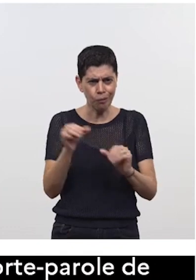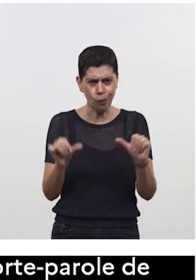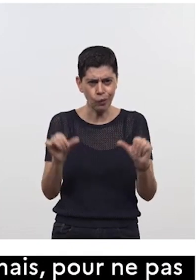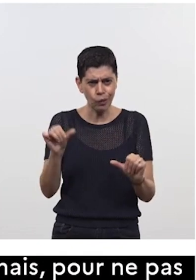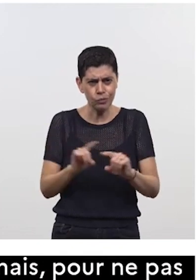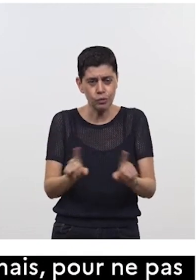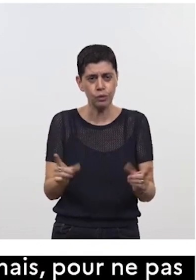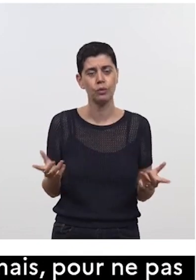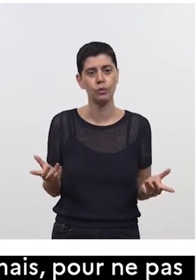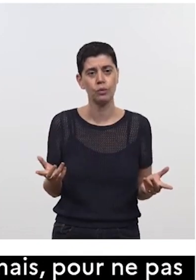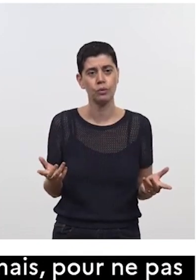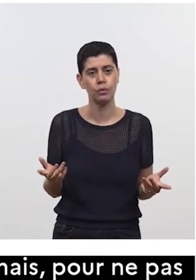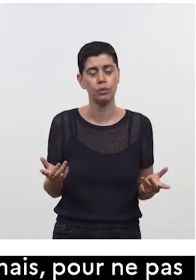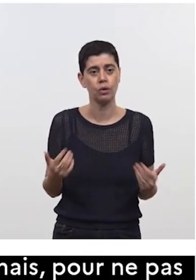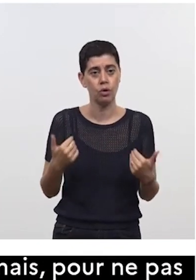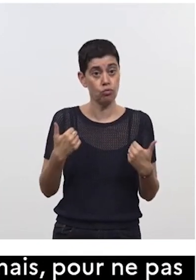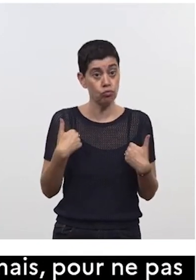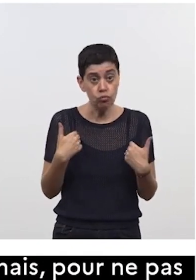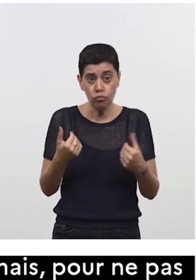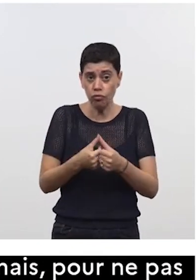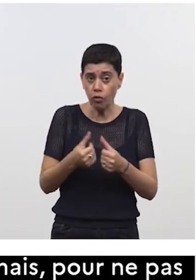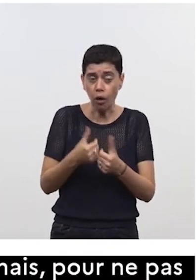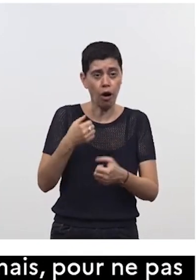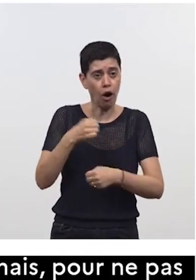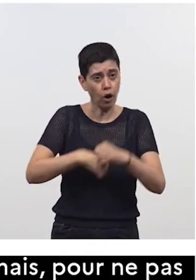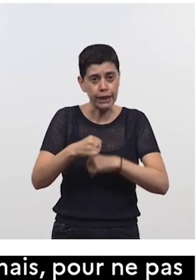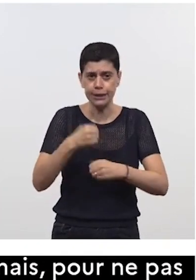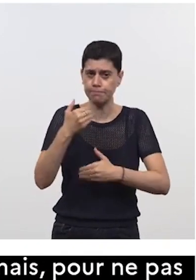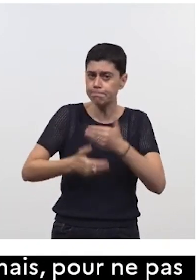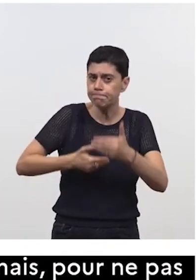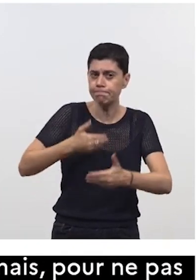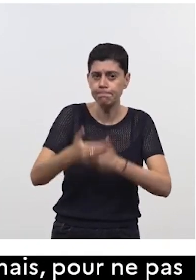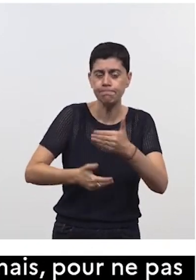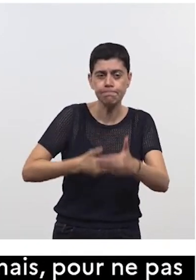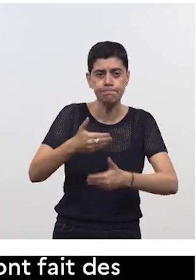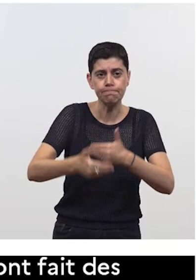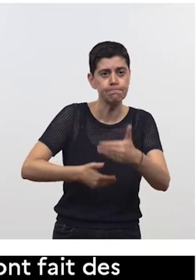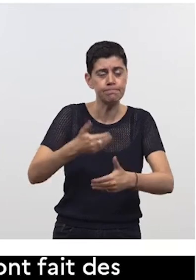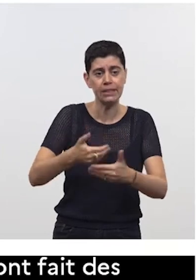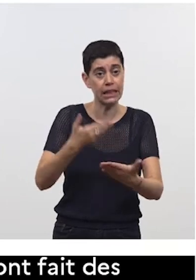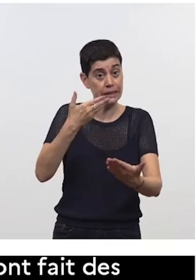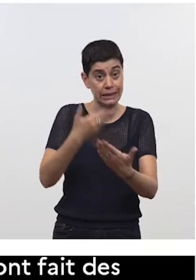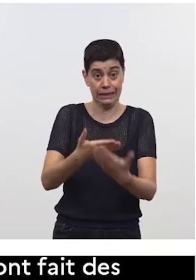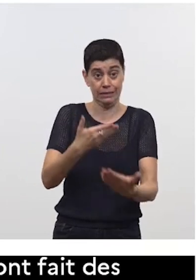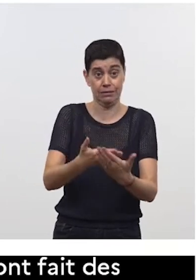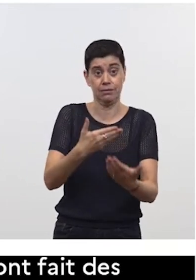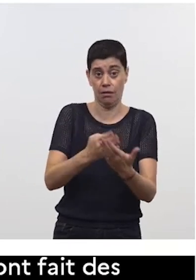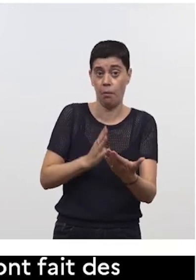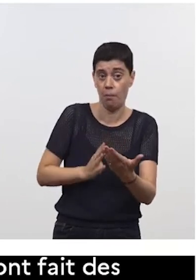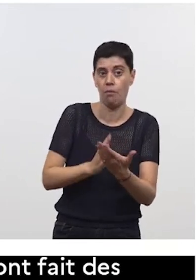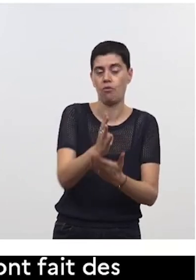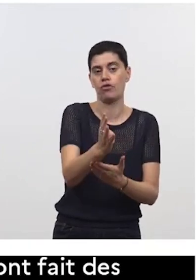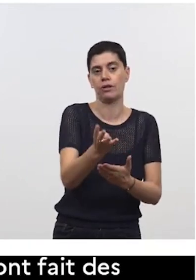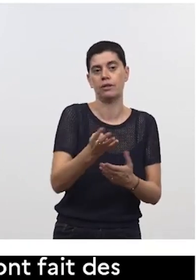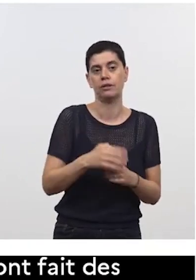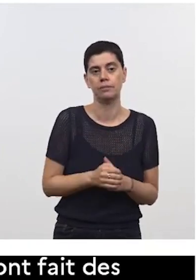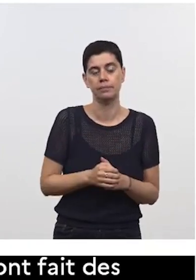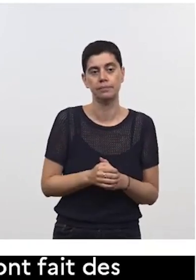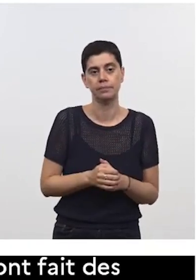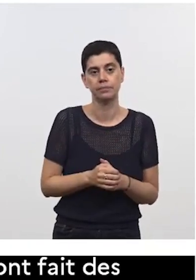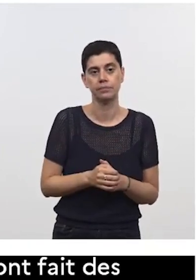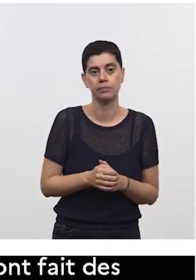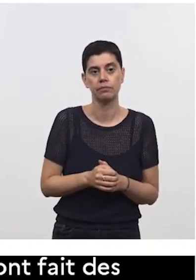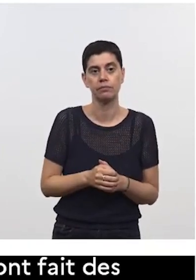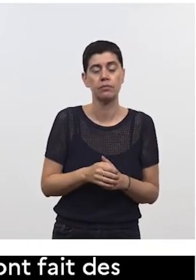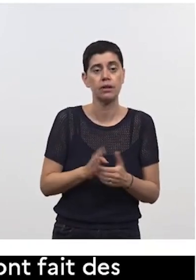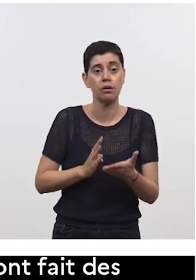avons beaucoup plus avancé, et je pense que cette question de notre projet ne nous concerne